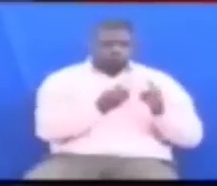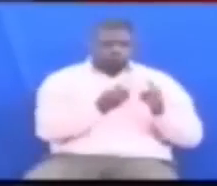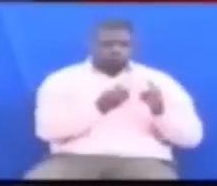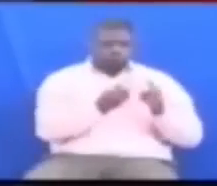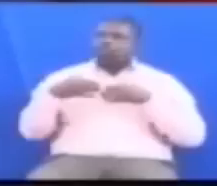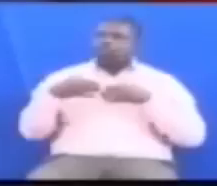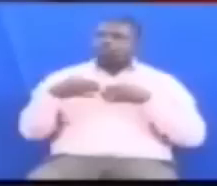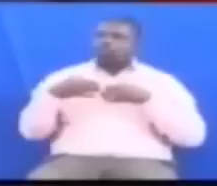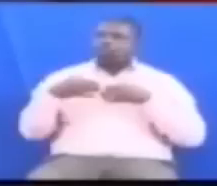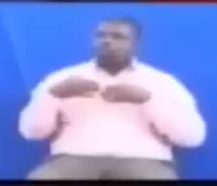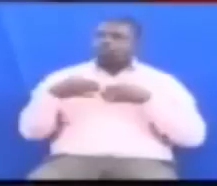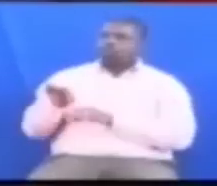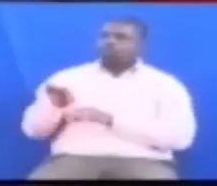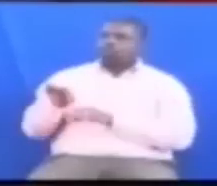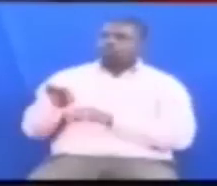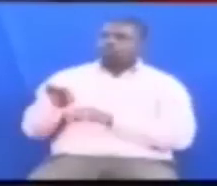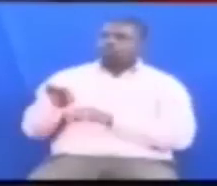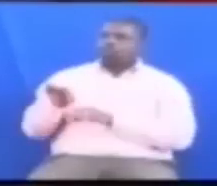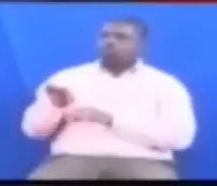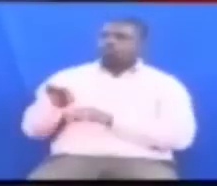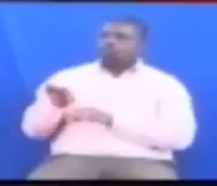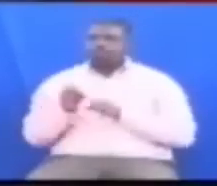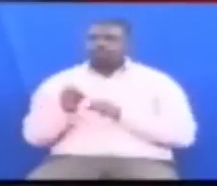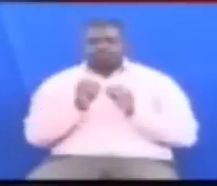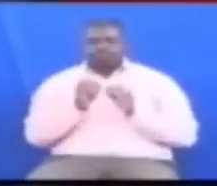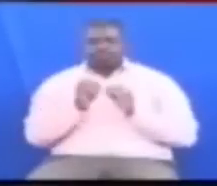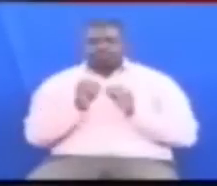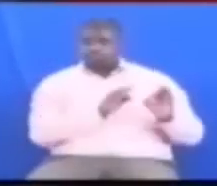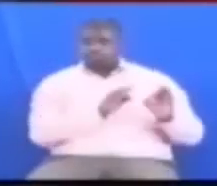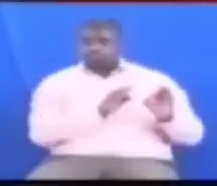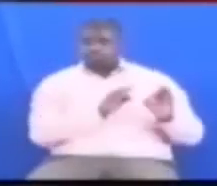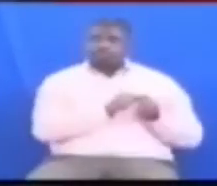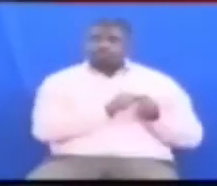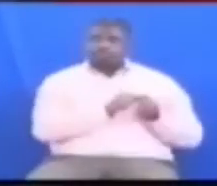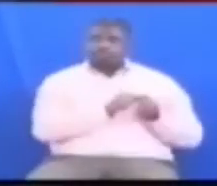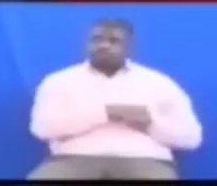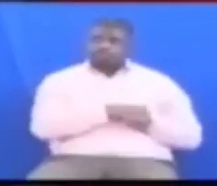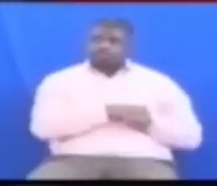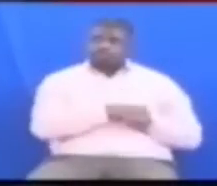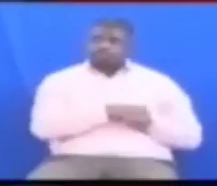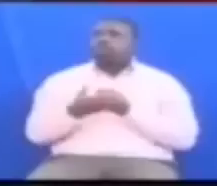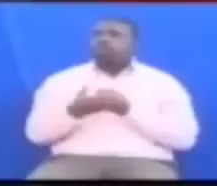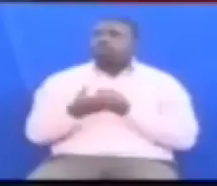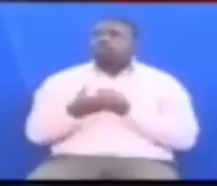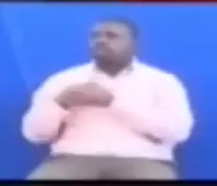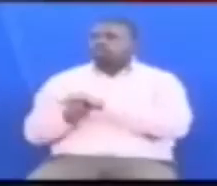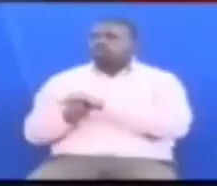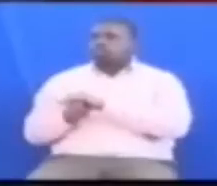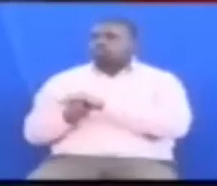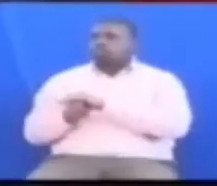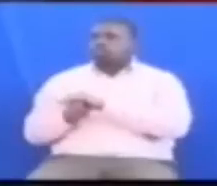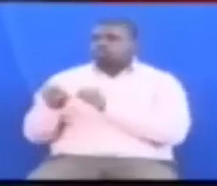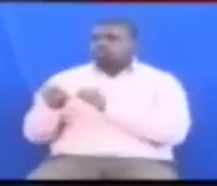Iri wale Iri tume uweza kusimamia sawasawa Kwa sababu kuna mambo menga mbole wamekua ya kejitokeza Katika usimamizo wa hizi